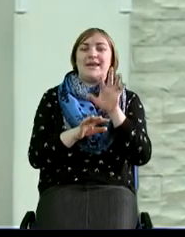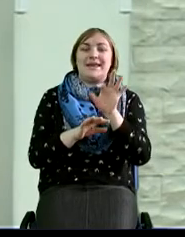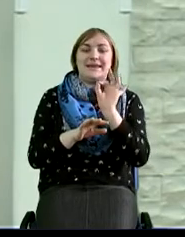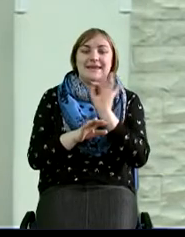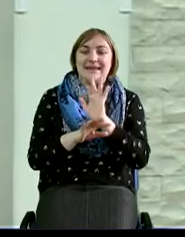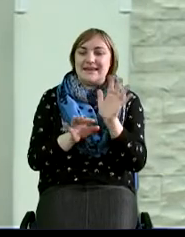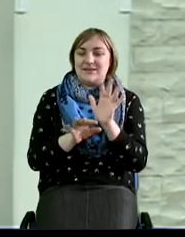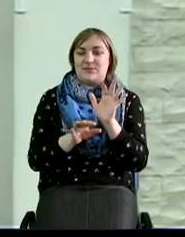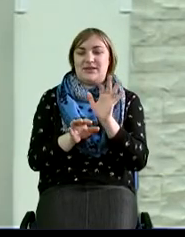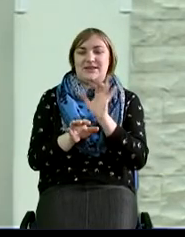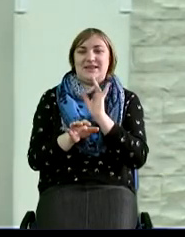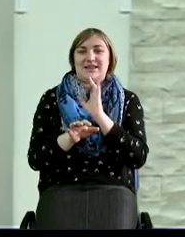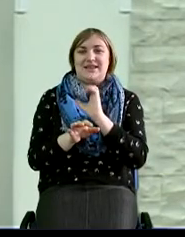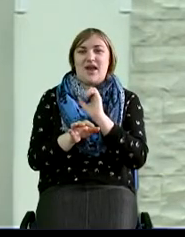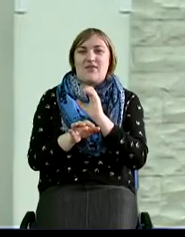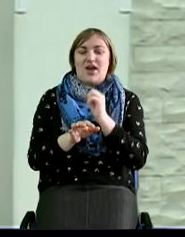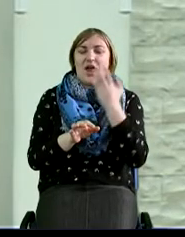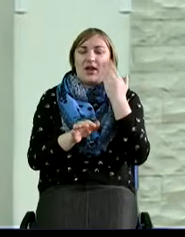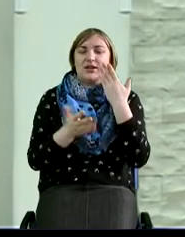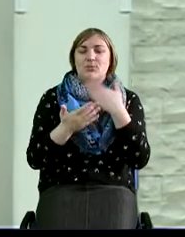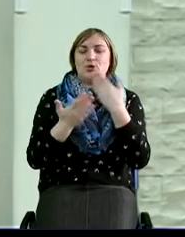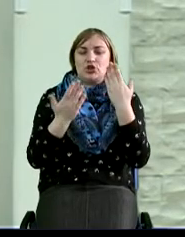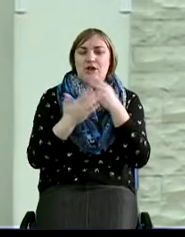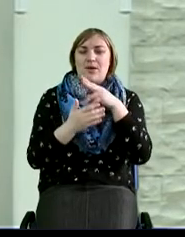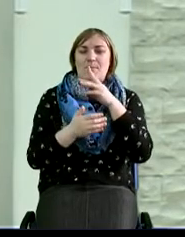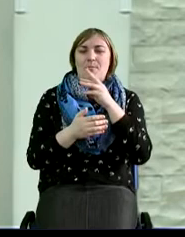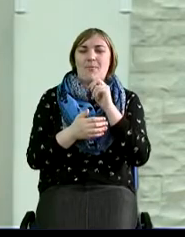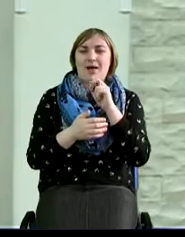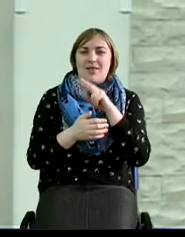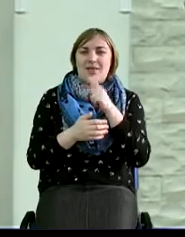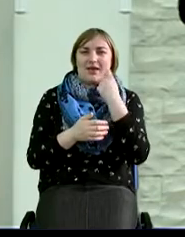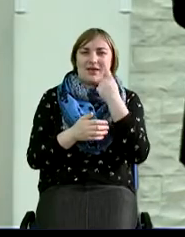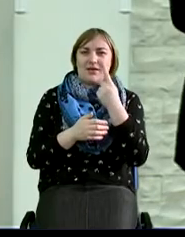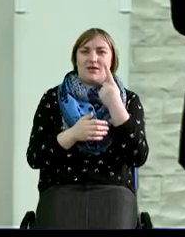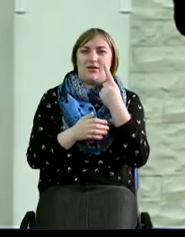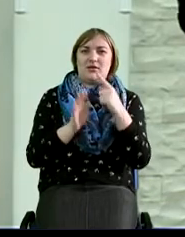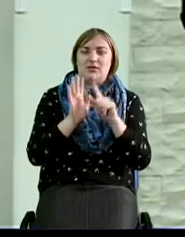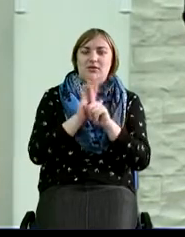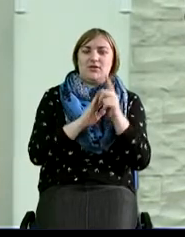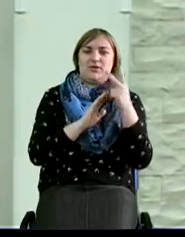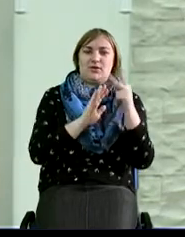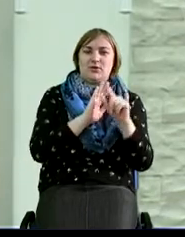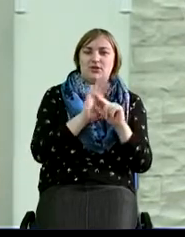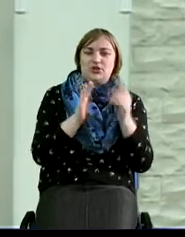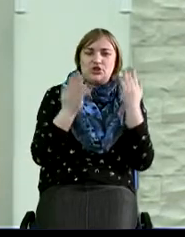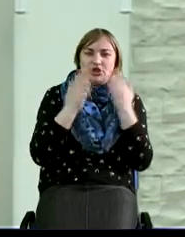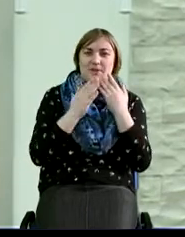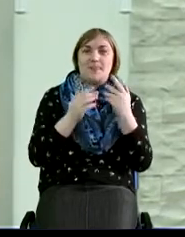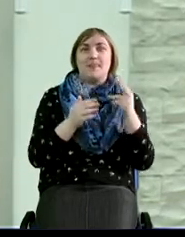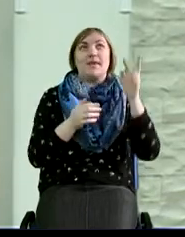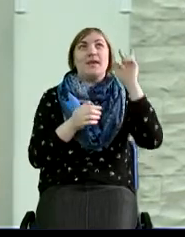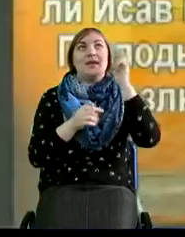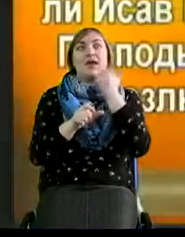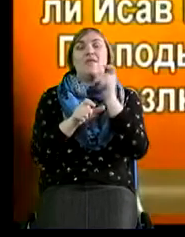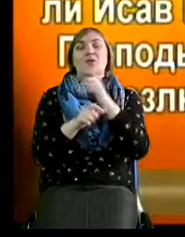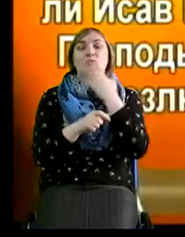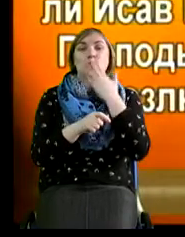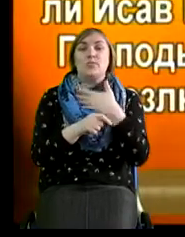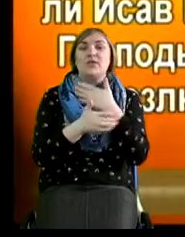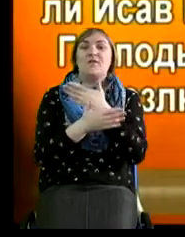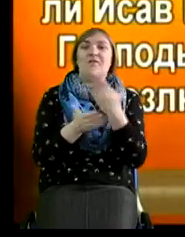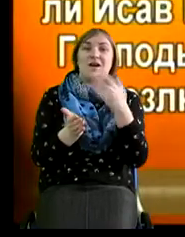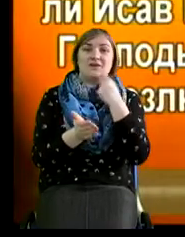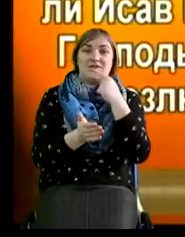относительно Исава. Когда мы с вами читаем Малахию, 1 глава, со 2 стиха мы читаем следующее. «Я возлюбил вас, — говорит